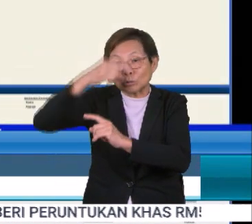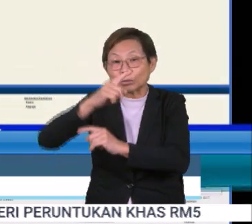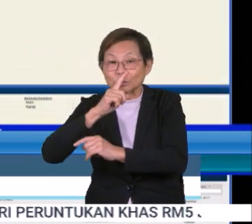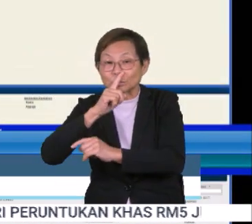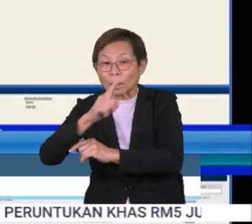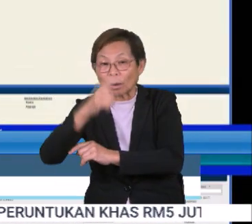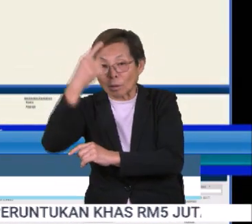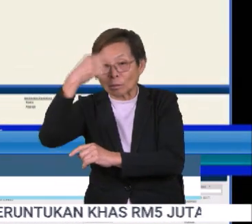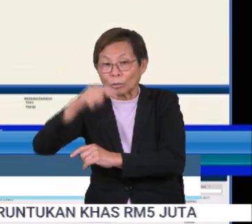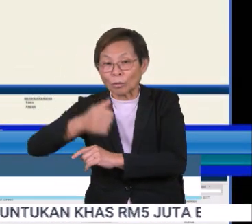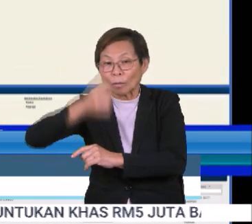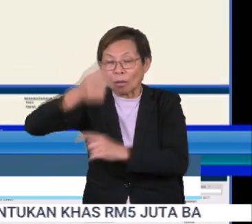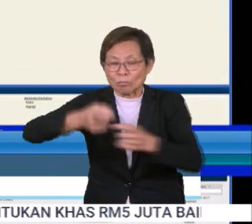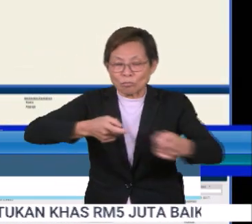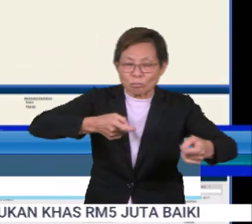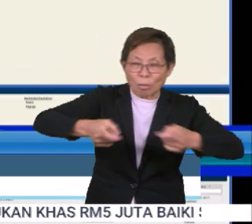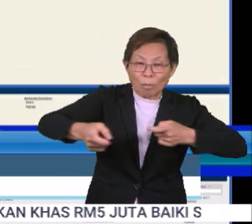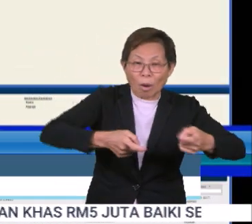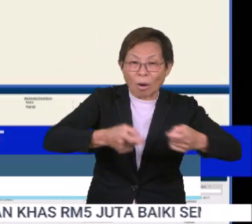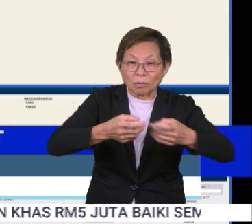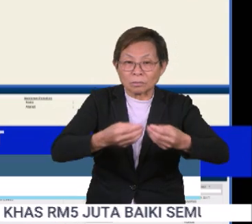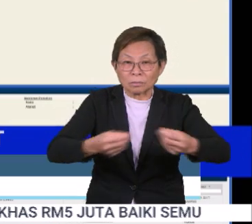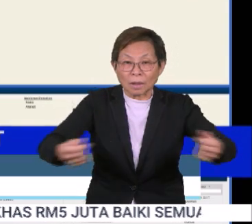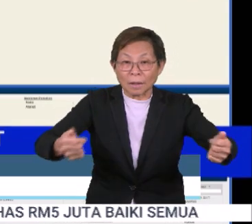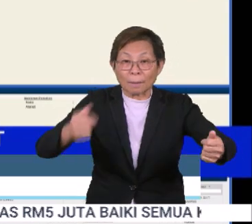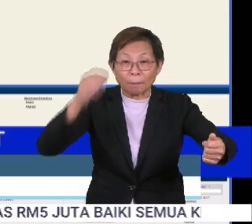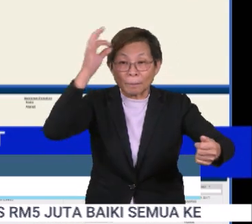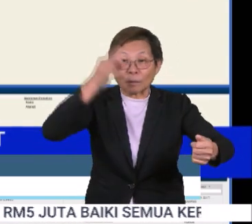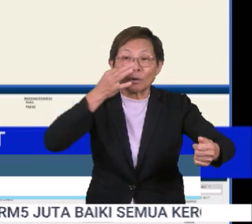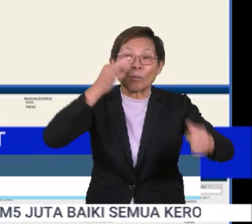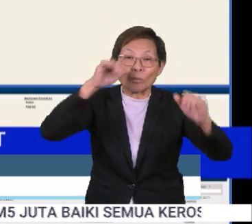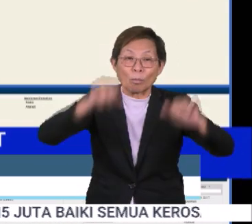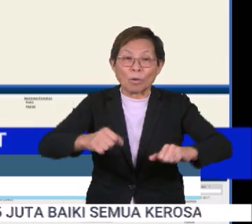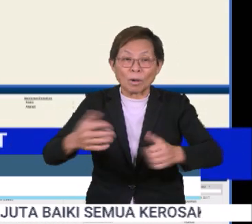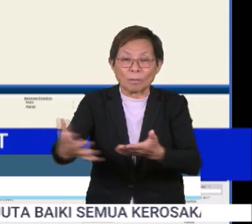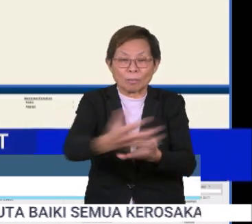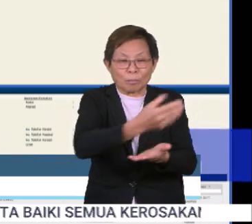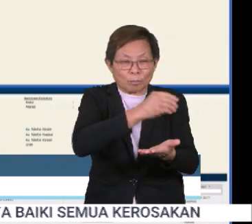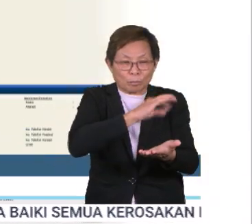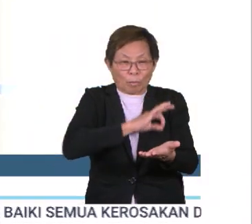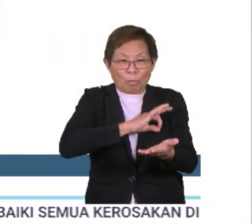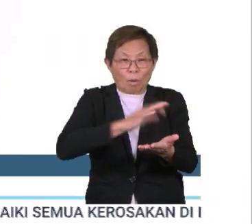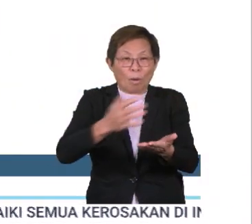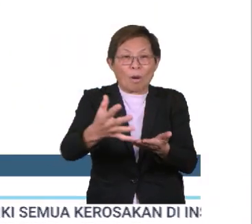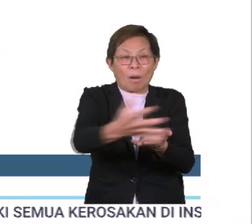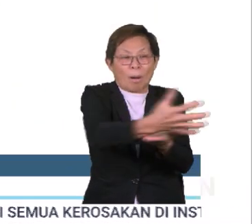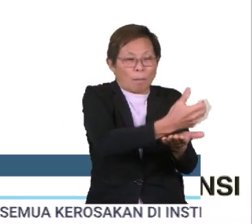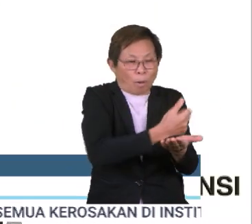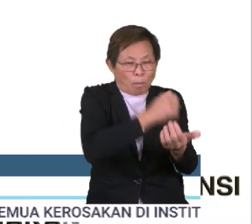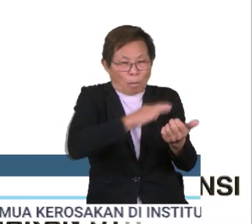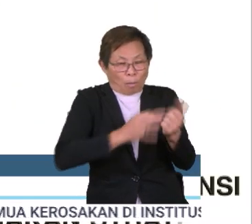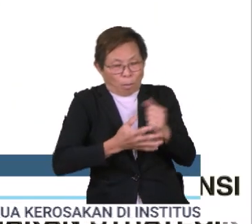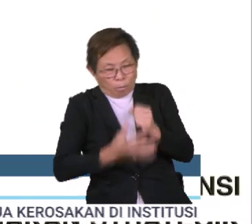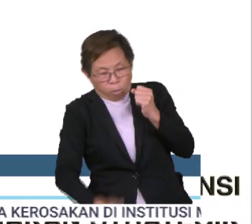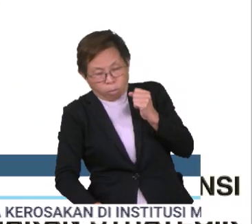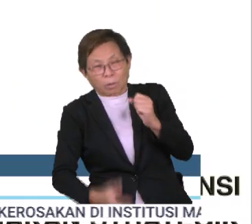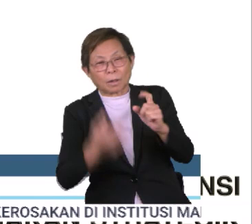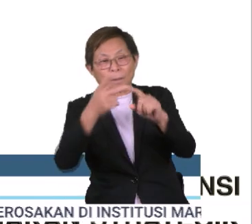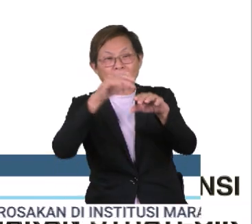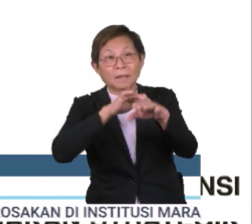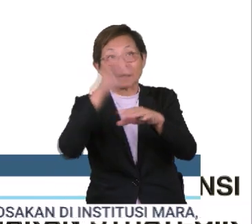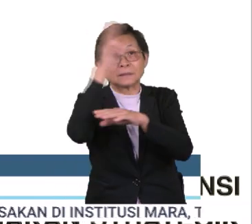tabib urus tanah-tanah kerajaan persekutuan dapat memberi pulangan yang optimum kepada kerajaan persekutuan.